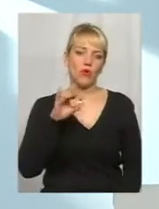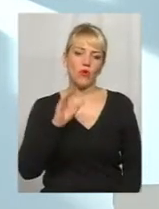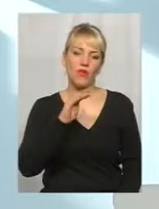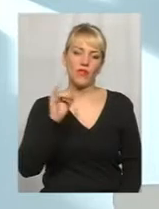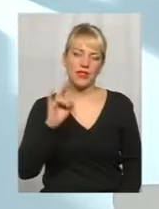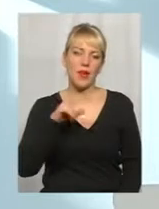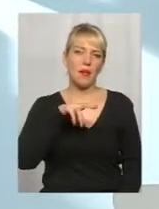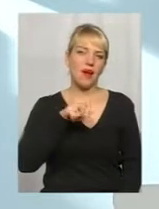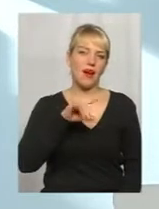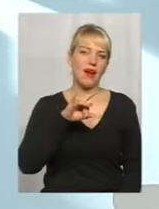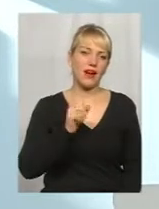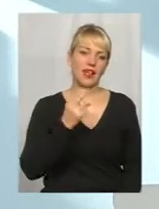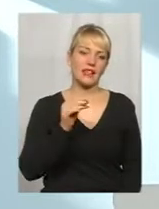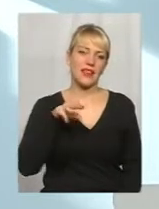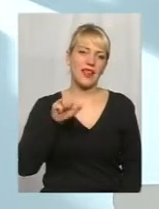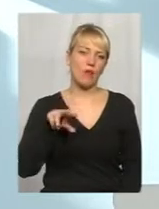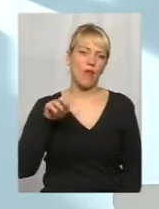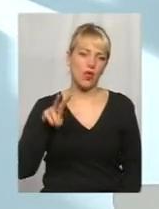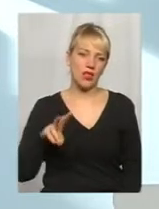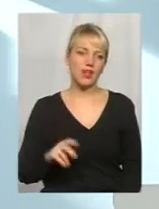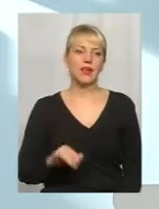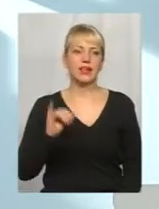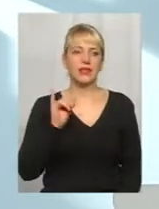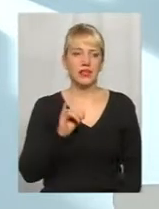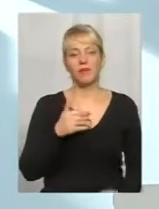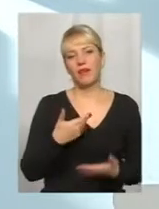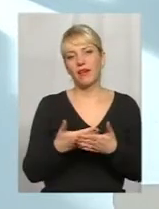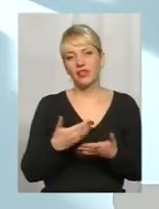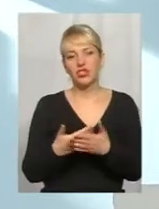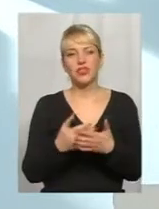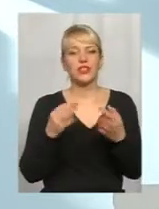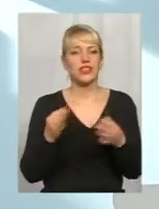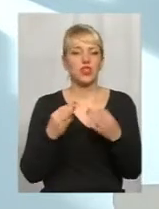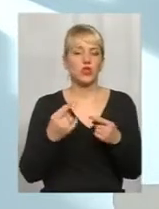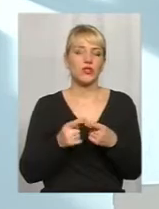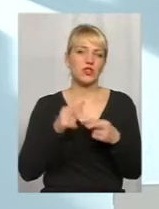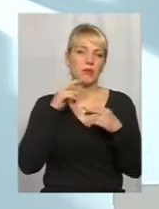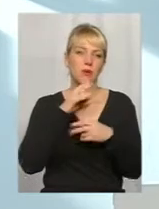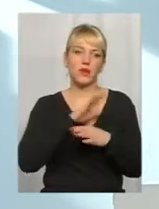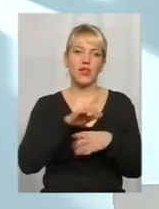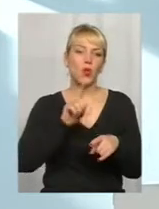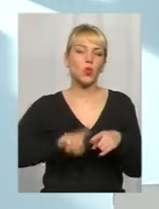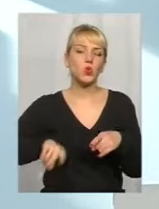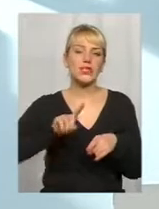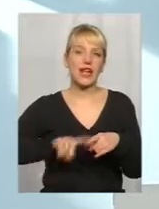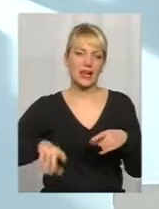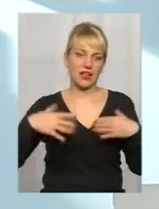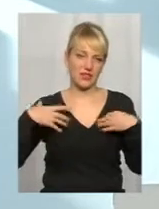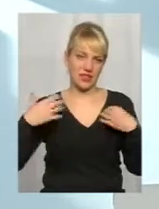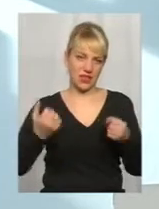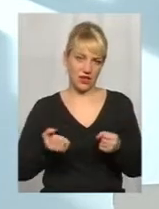рекомендовала б тоже іми злоупотребляти, але практично нічто із цих препаратів не ускоряє выздоровлення. Почему?